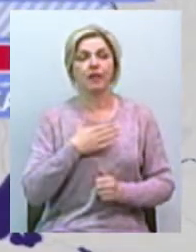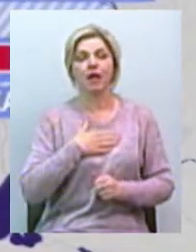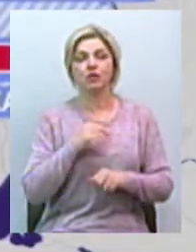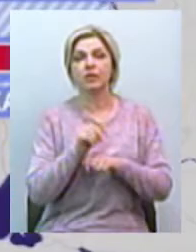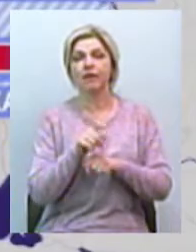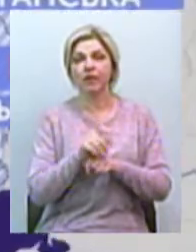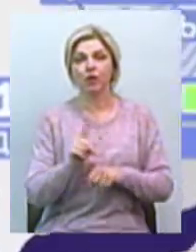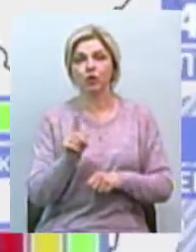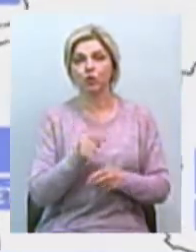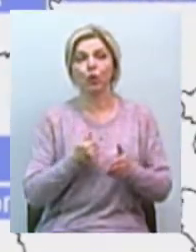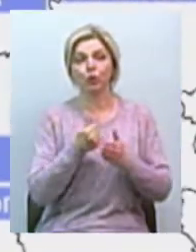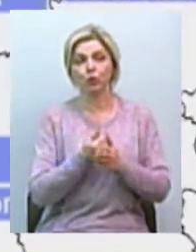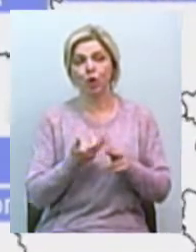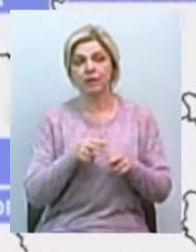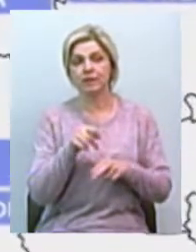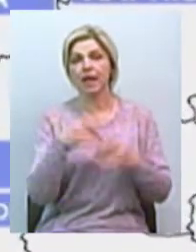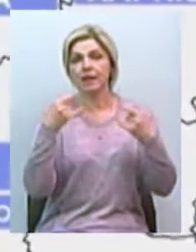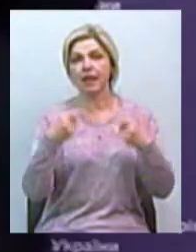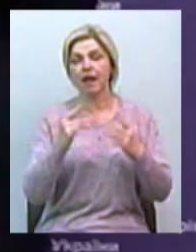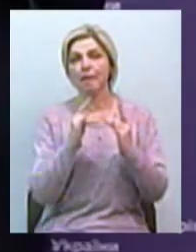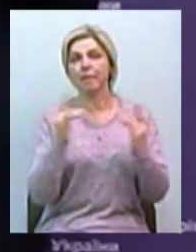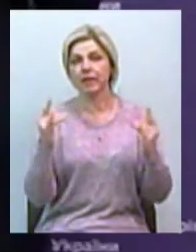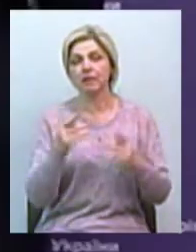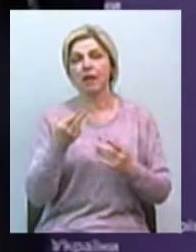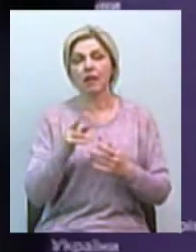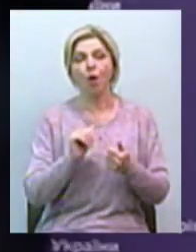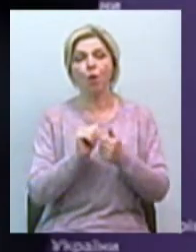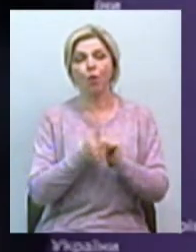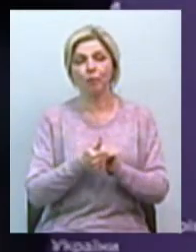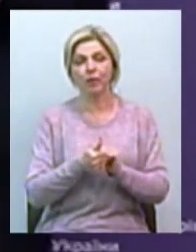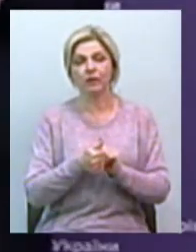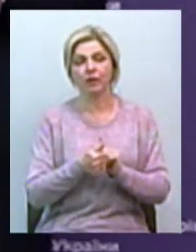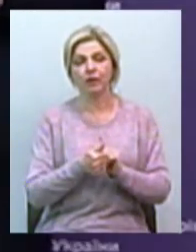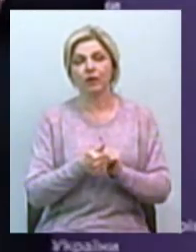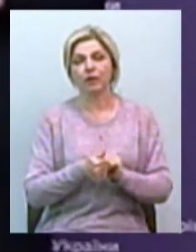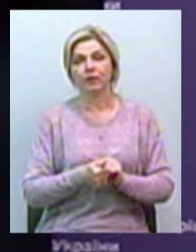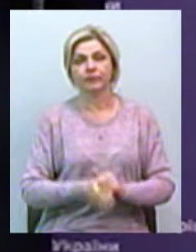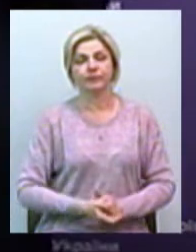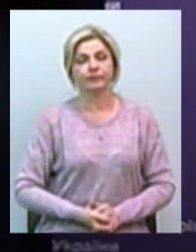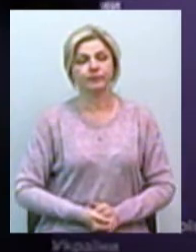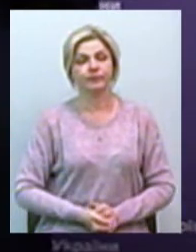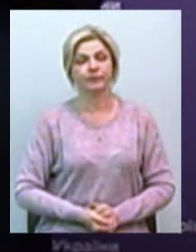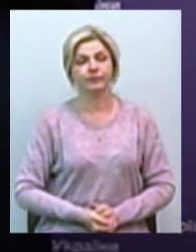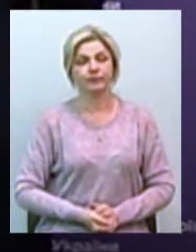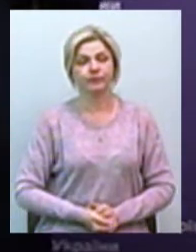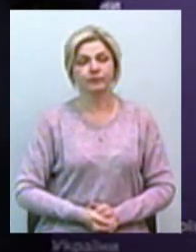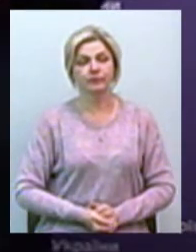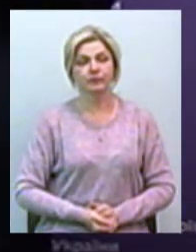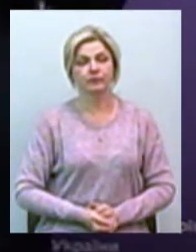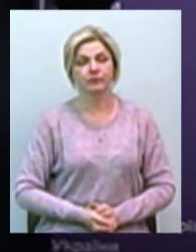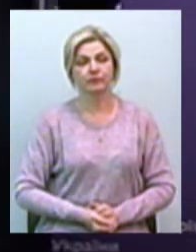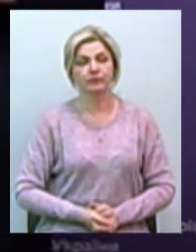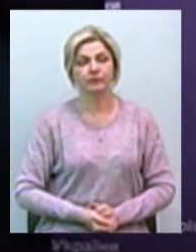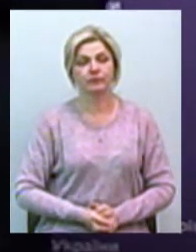щоб до цього телемісту для обміну досвідом були залучені якмога більше наших лікарів, які